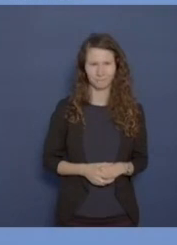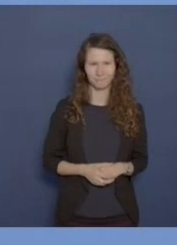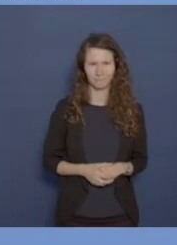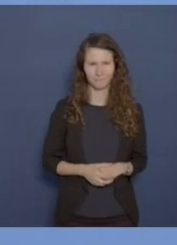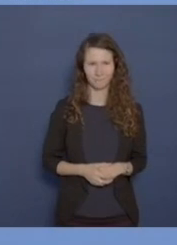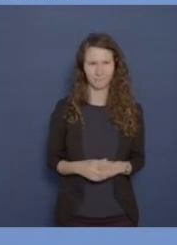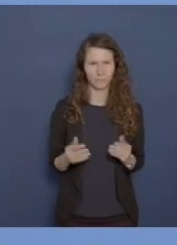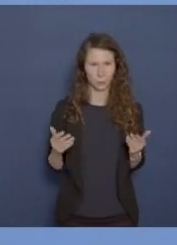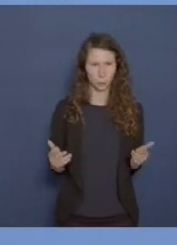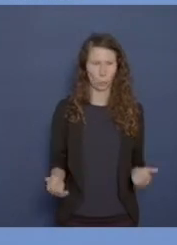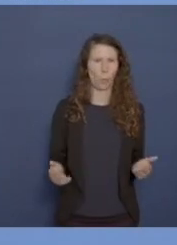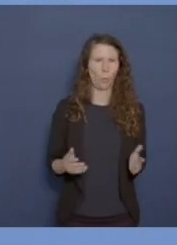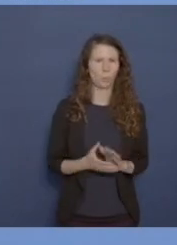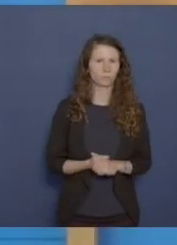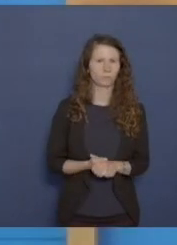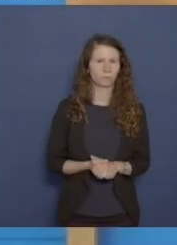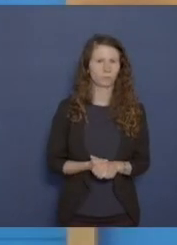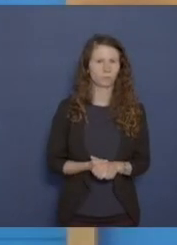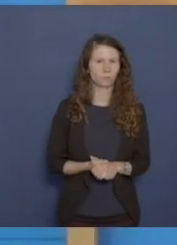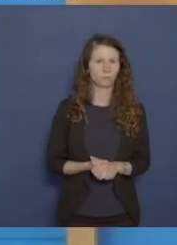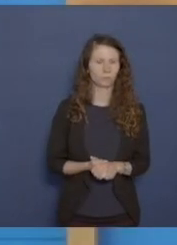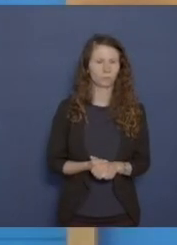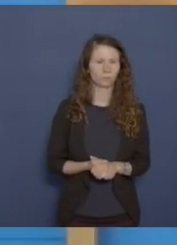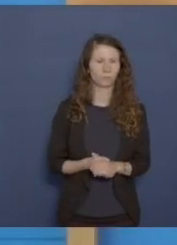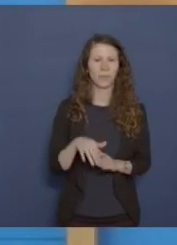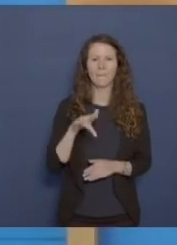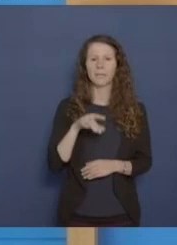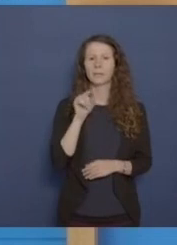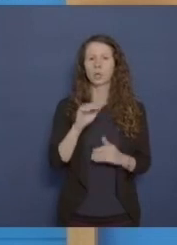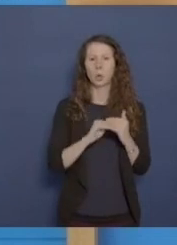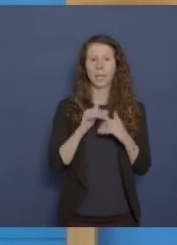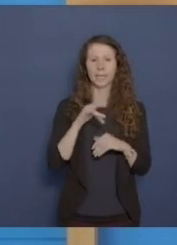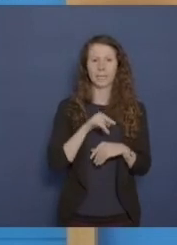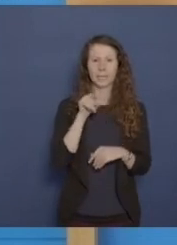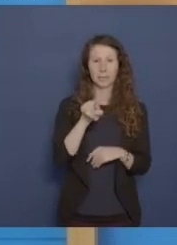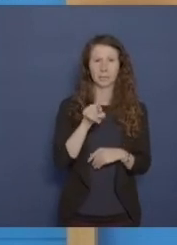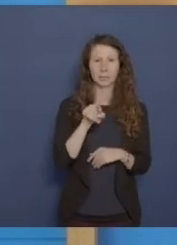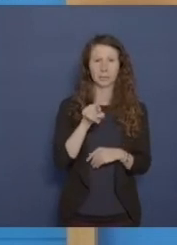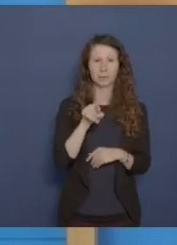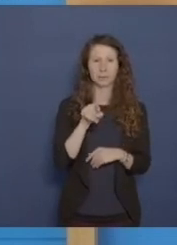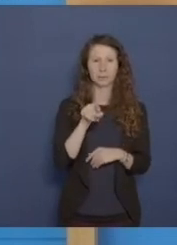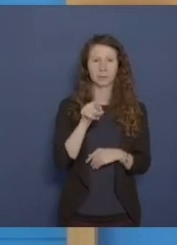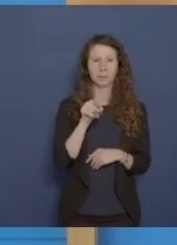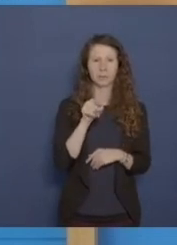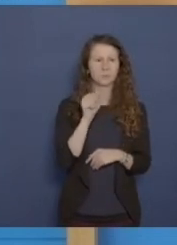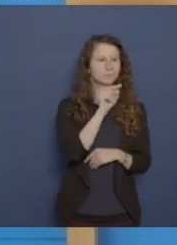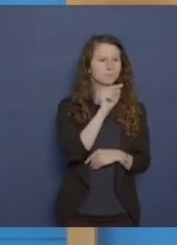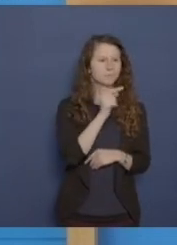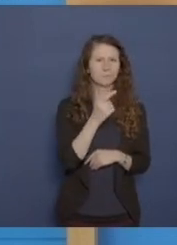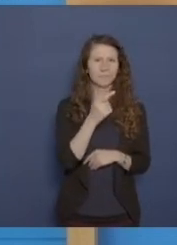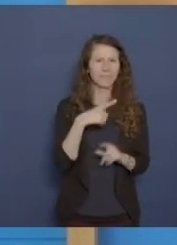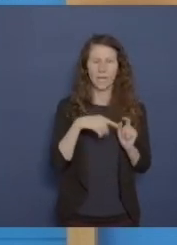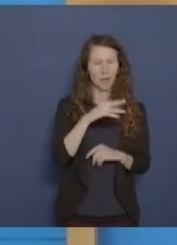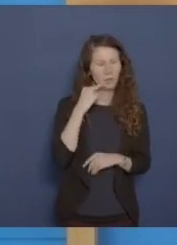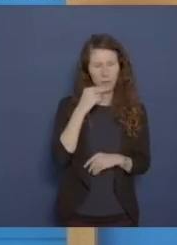So, dann jetzt die Kollegin in der Mitte von Ihnen aus links. Nein, Ihnen. Ich habe Ihren Namen leider